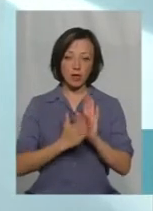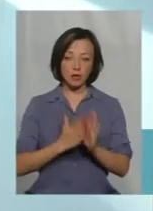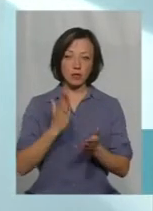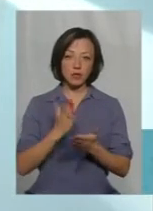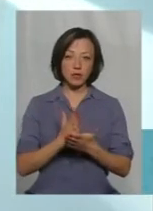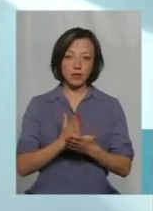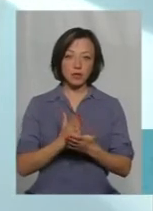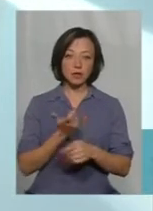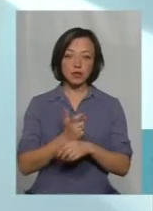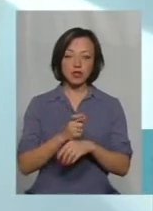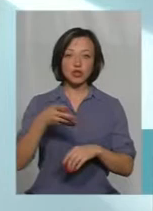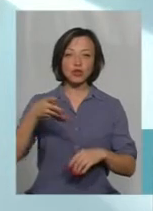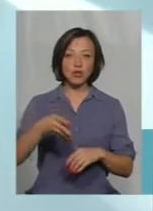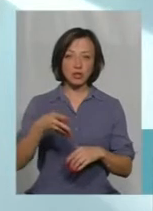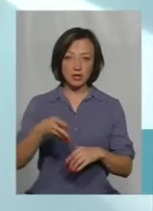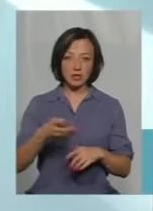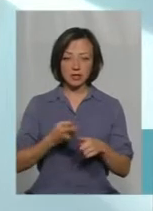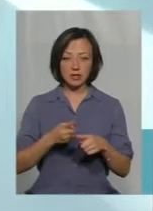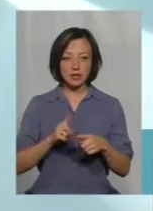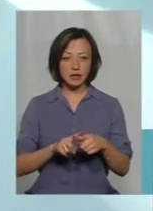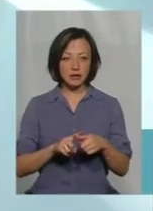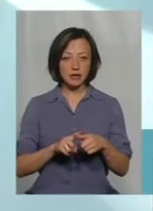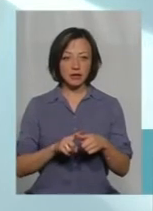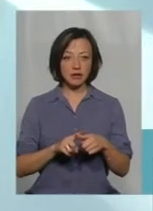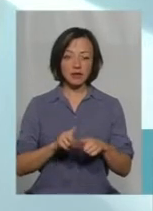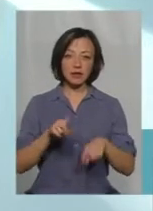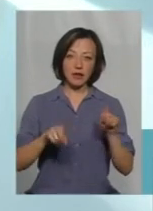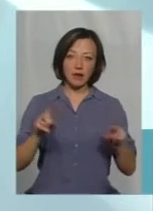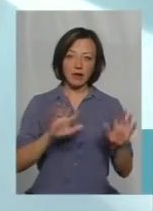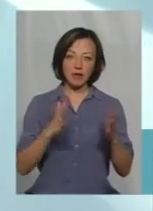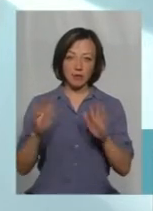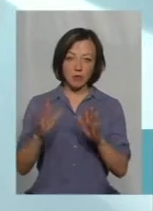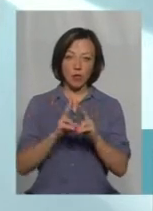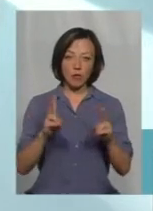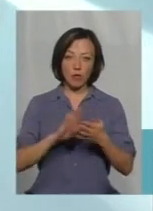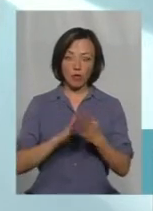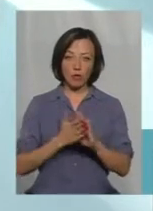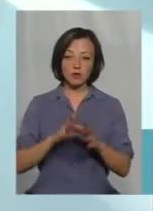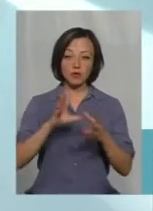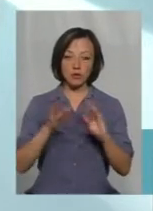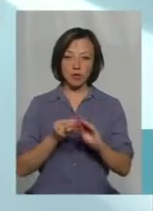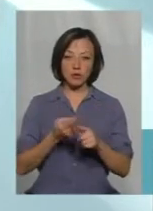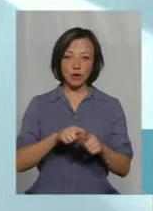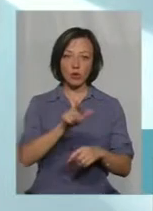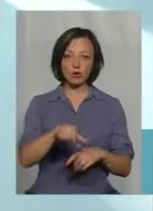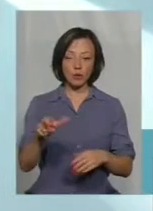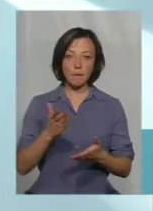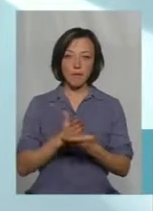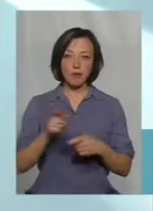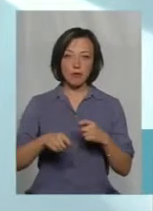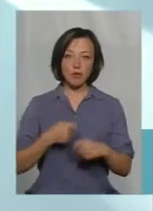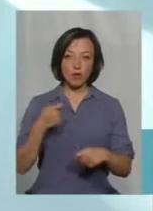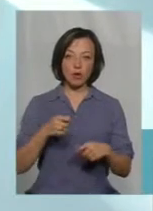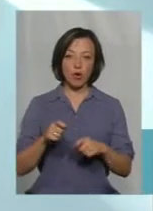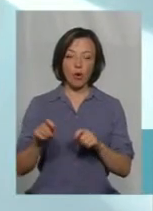перебуває чуть більше 4 тисяч. Тобто це, скажімо так, одиничні випадки, але в цілому це є особи, які мають порушення